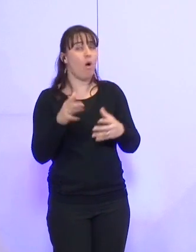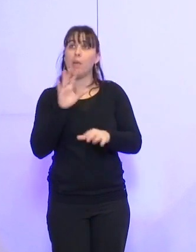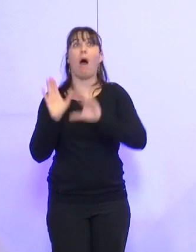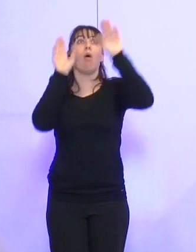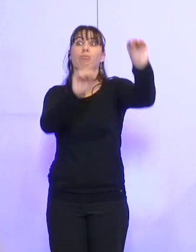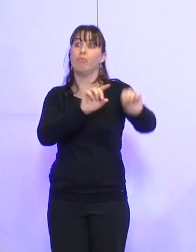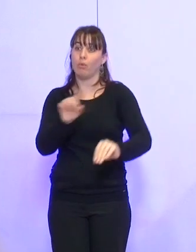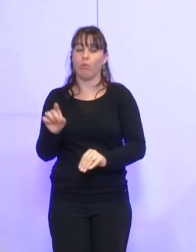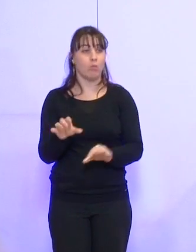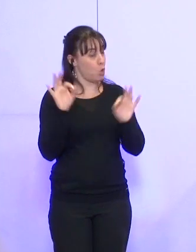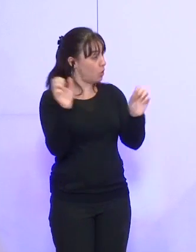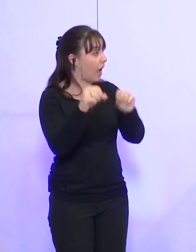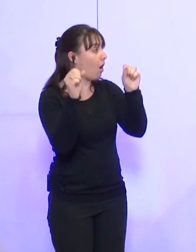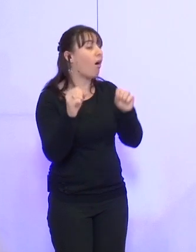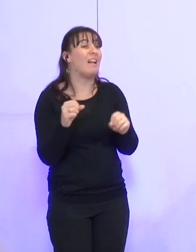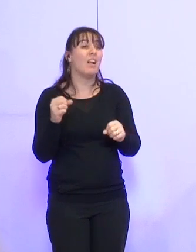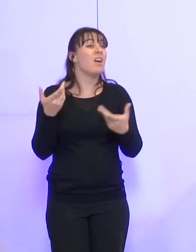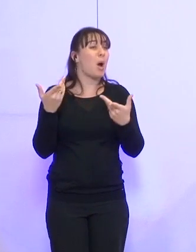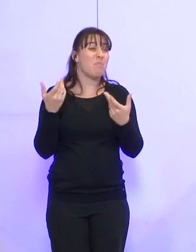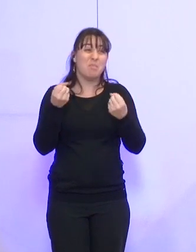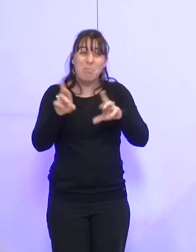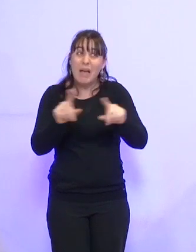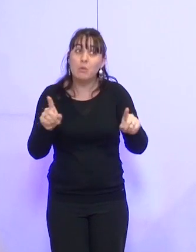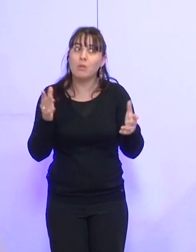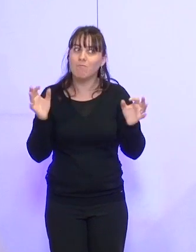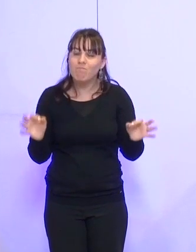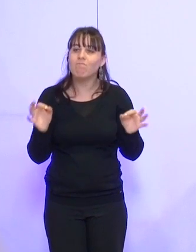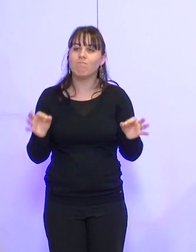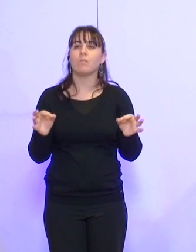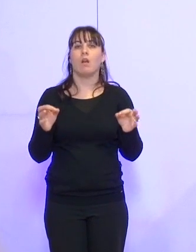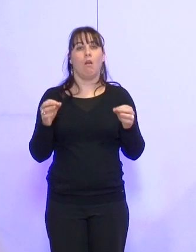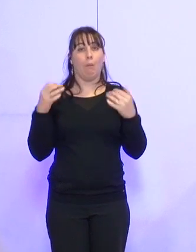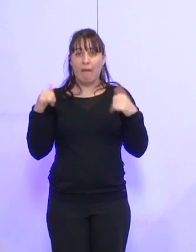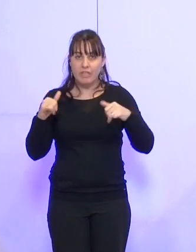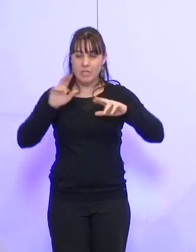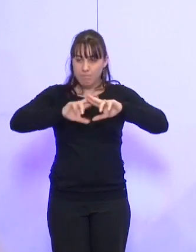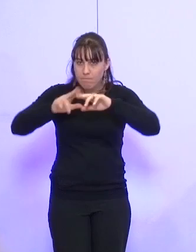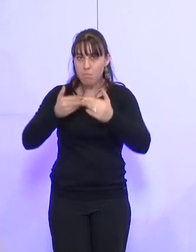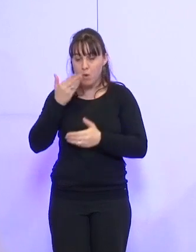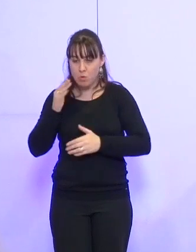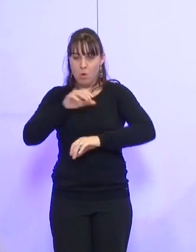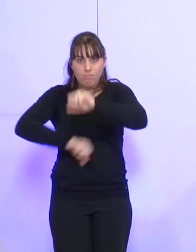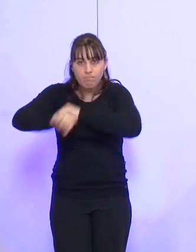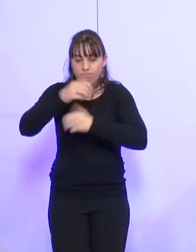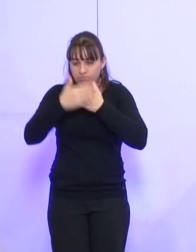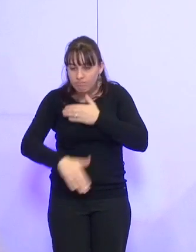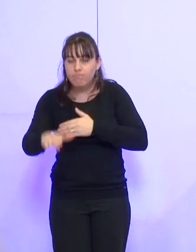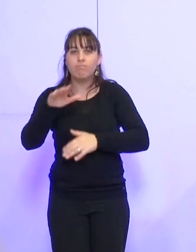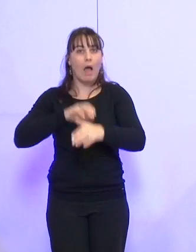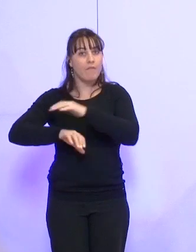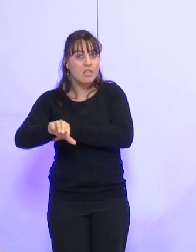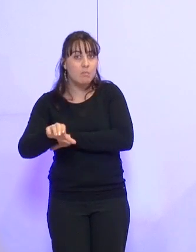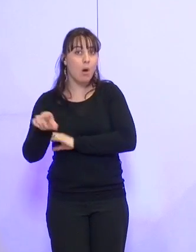Le pari d'ailleurs n'est pas gagné a priori, puisqu'il faut faire là aussi des améliorations dans l'exécution, des investissements